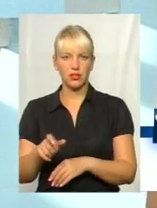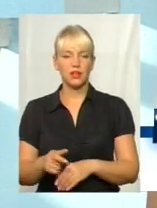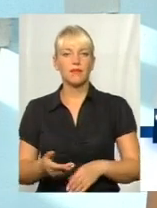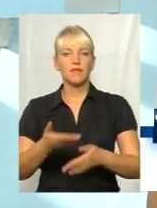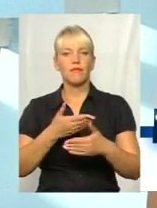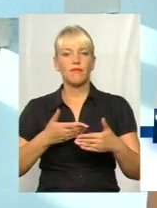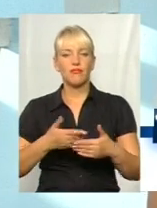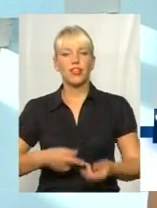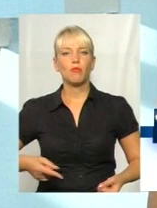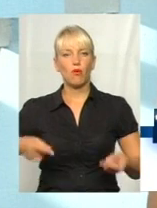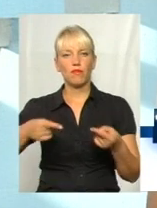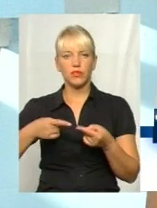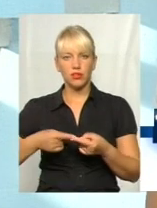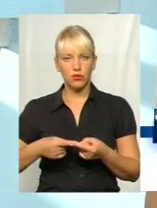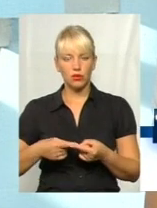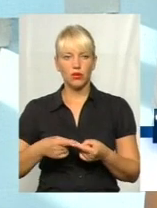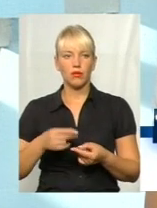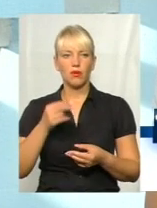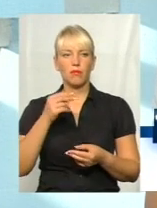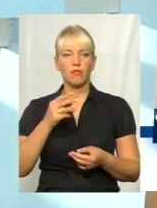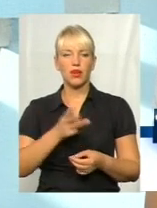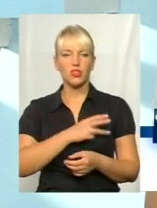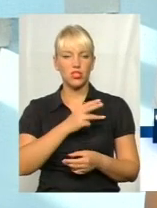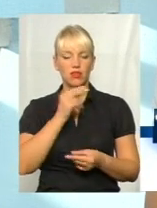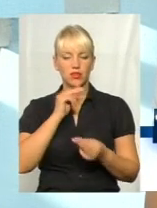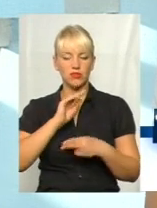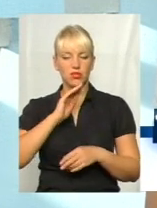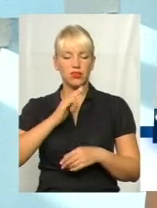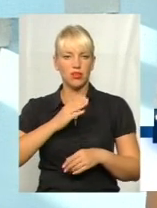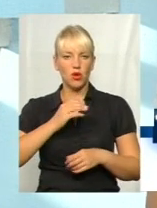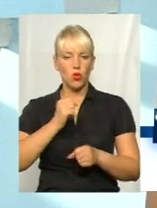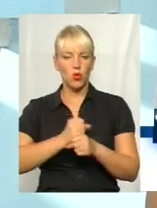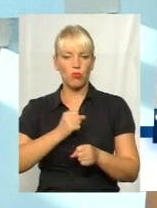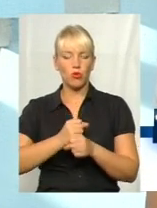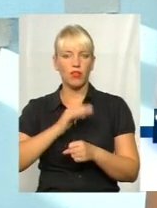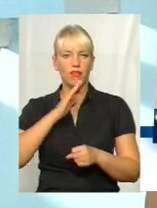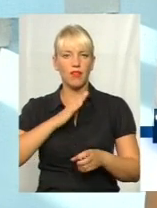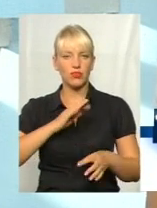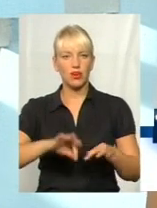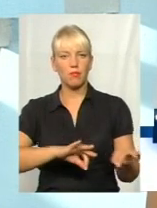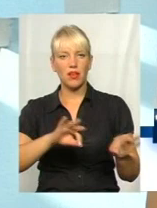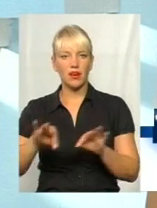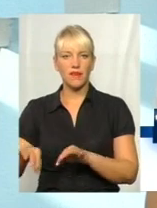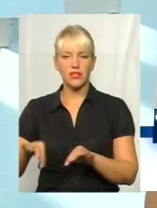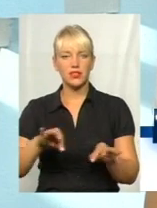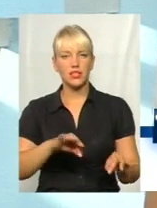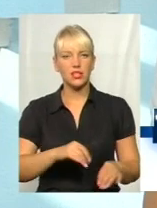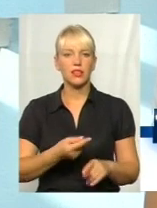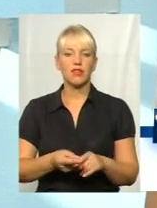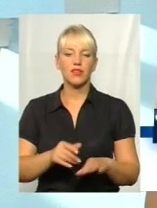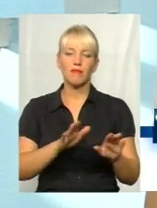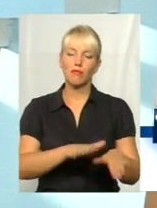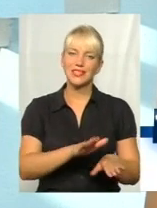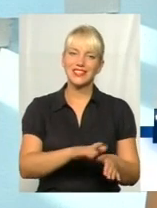бажаю кращого робота наших перевізників, як і місцевих, так і ті, які курсують